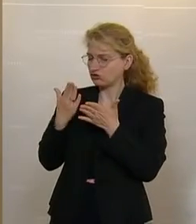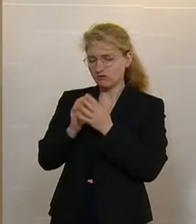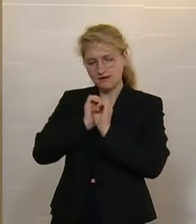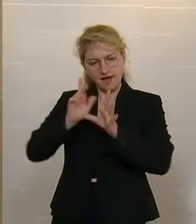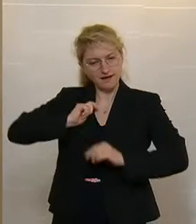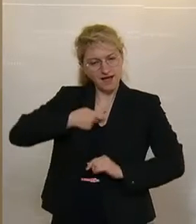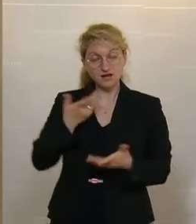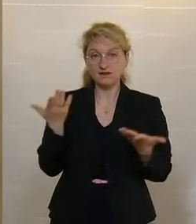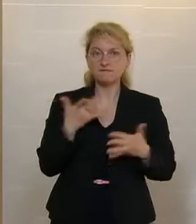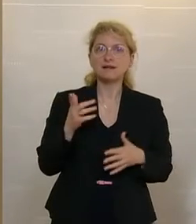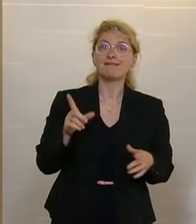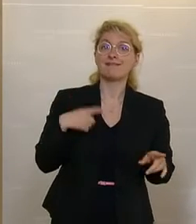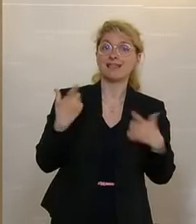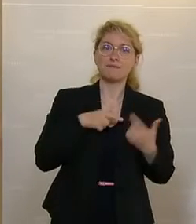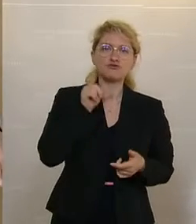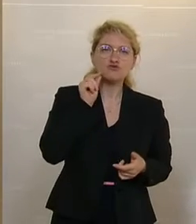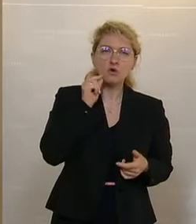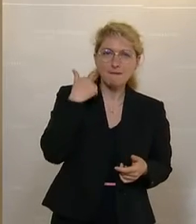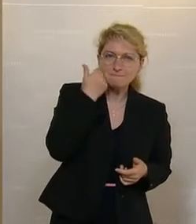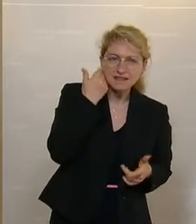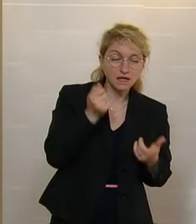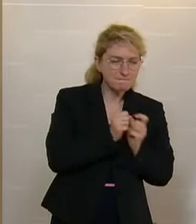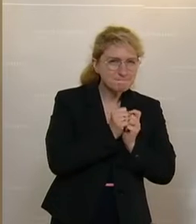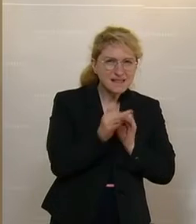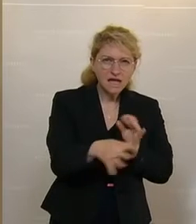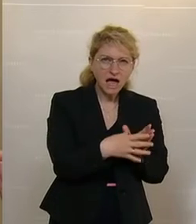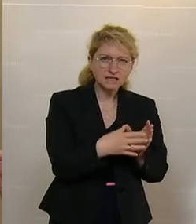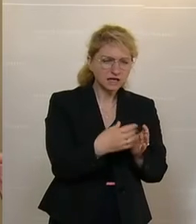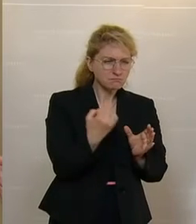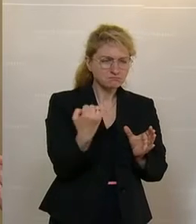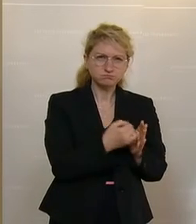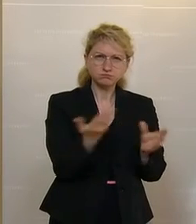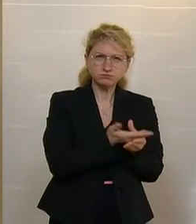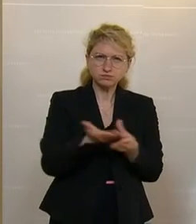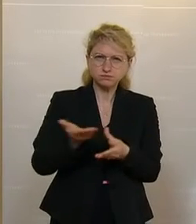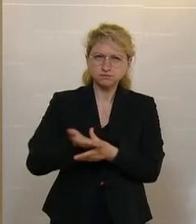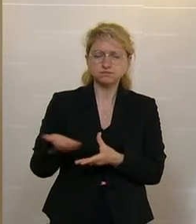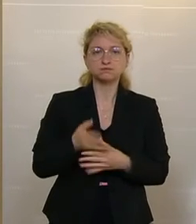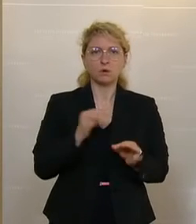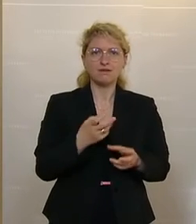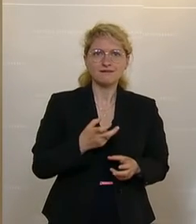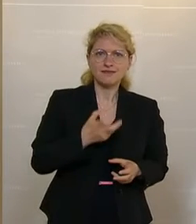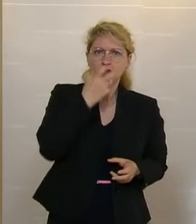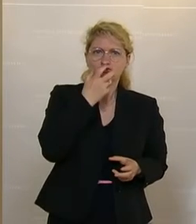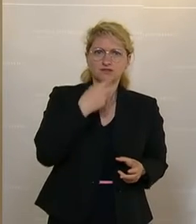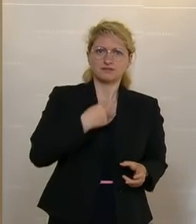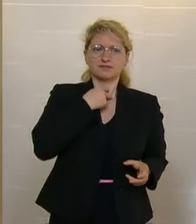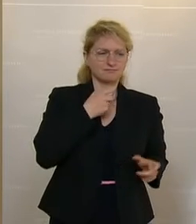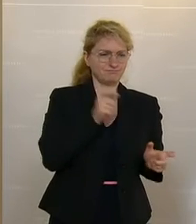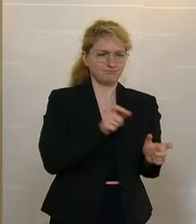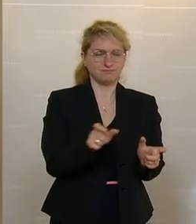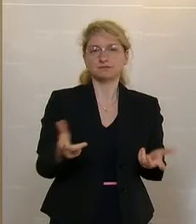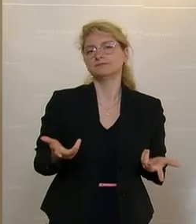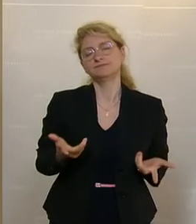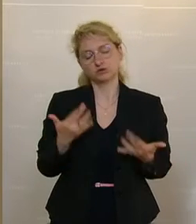Lebendküken zu Milliarden geschreddert oder erstickt werden. Das kann eine zivilisierte Gesellschaft